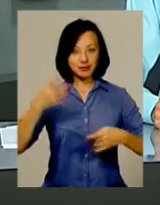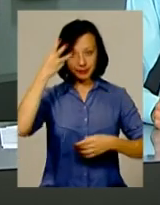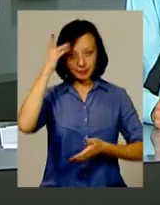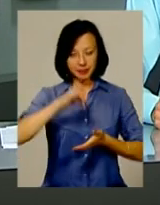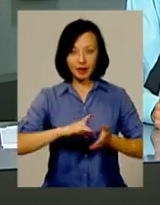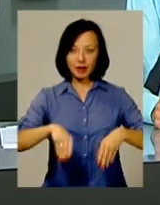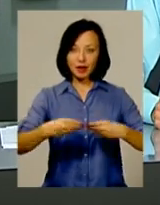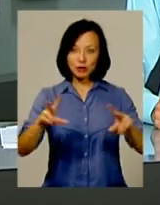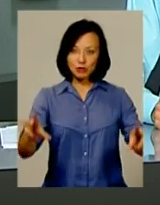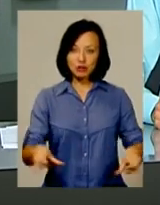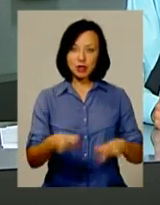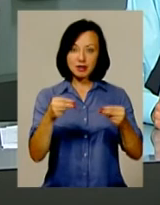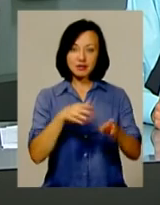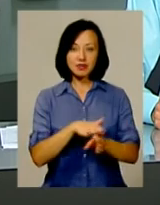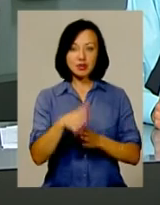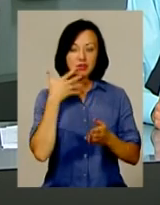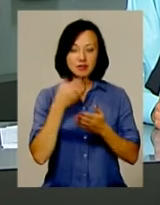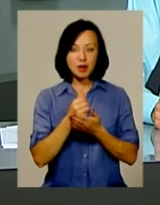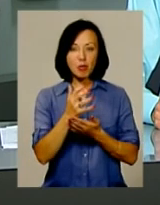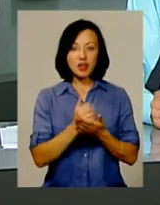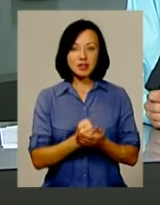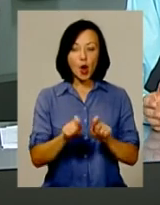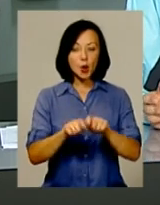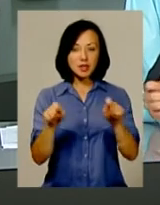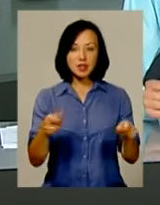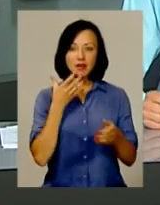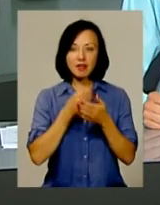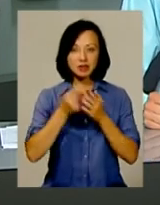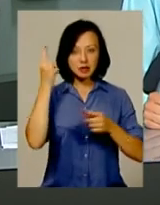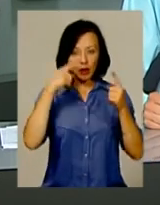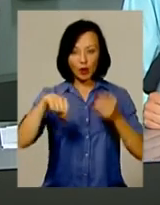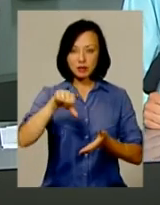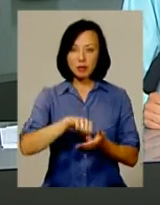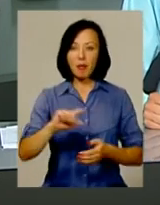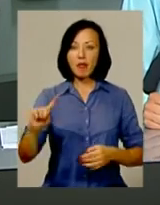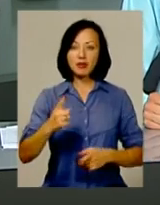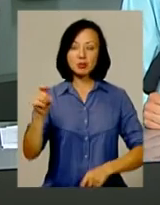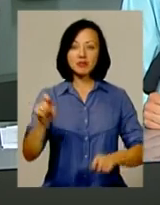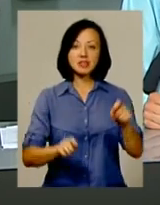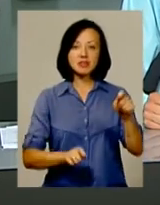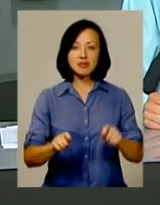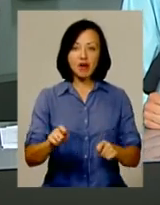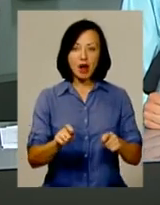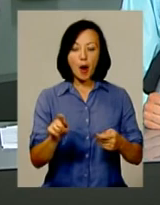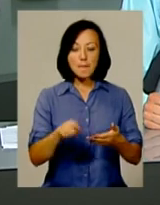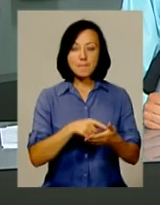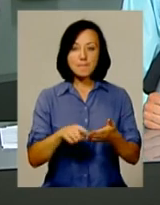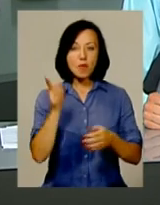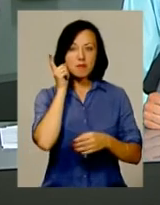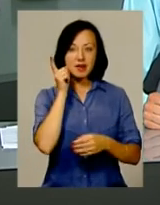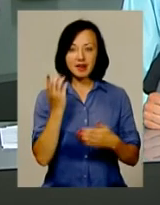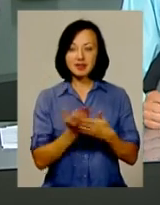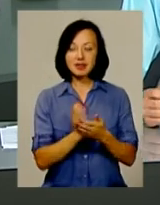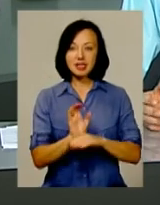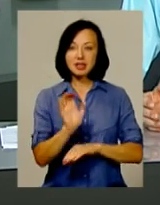реалізувати свій потенціал та розкрити власну креативність. Варто лише взяти участь у першому фестивалі мобільних фільмів. Надіслати